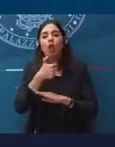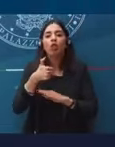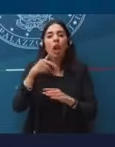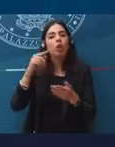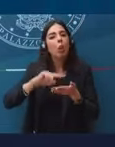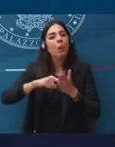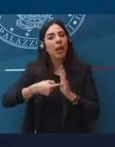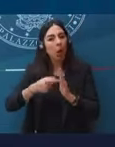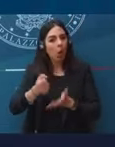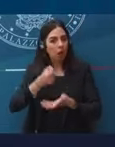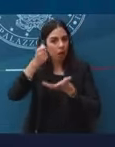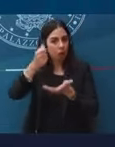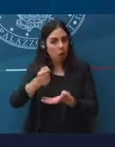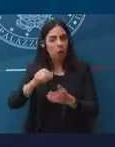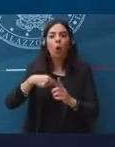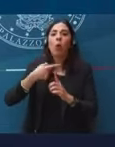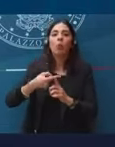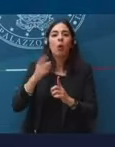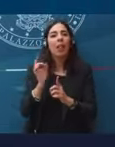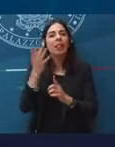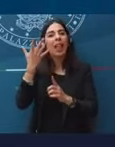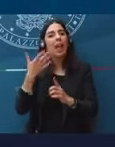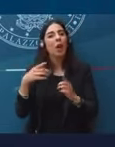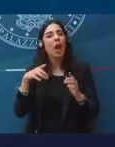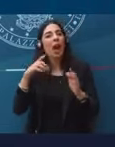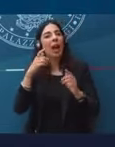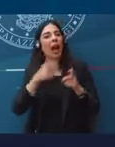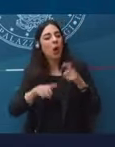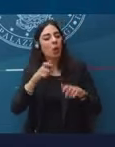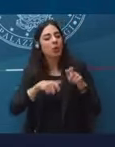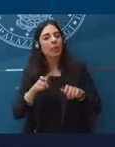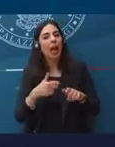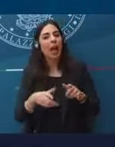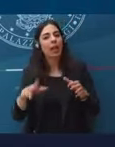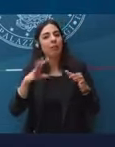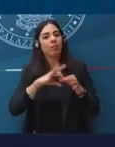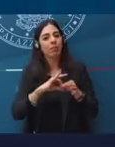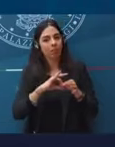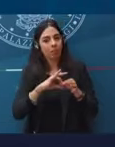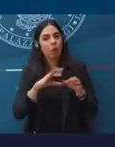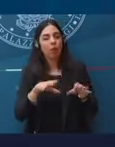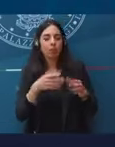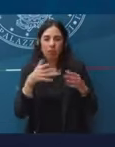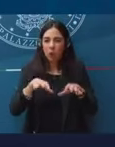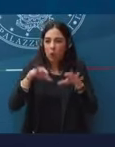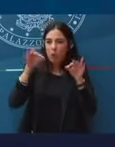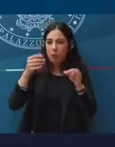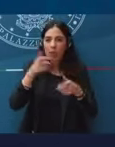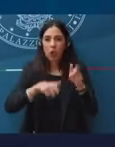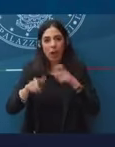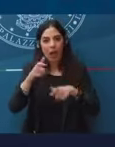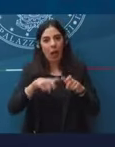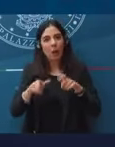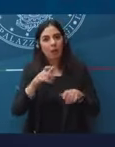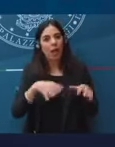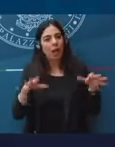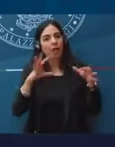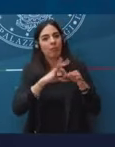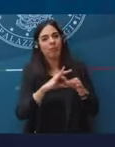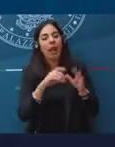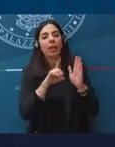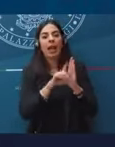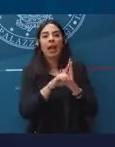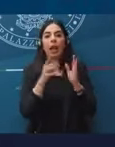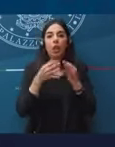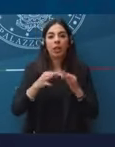deroga delle causali previste da la sospensione delle causali del cosiddetto decreto dignità